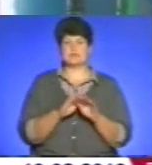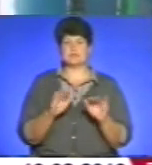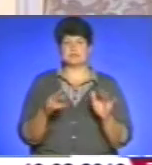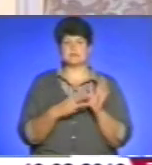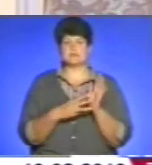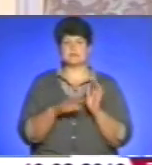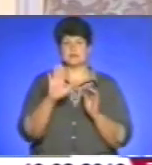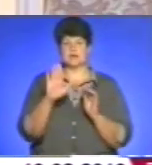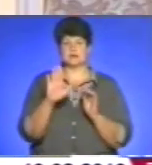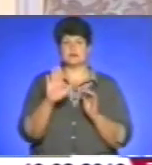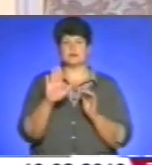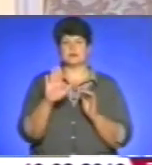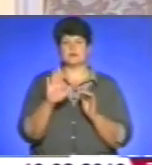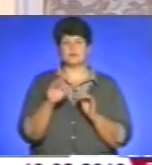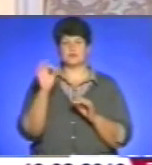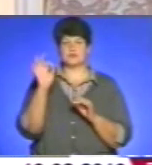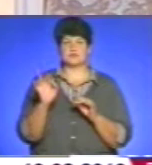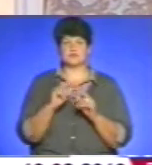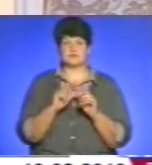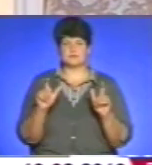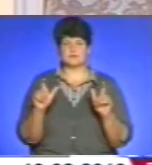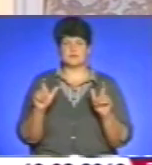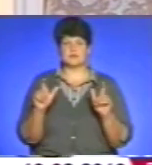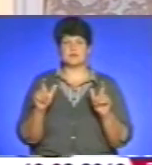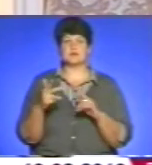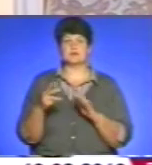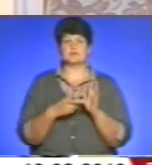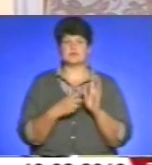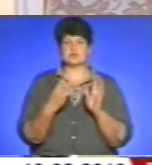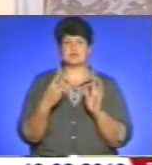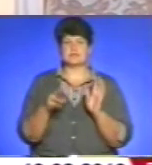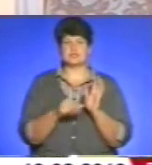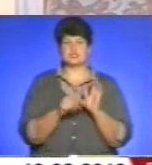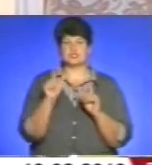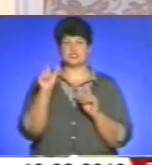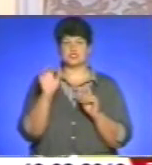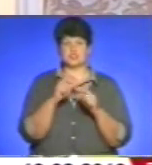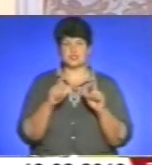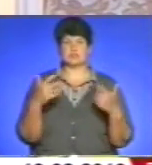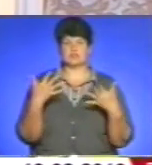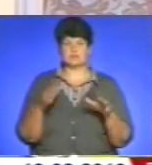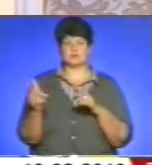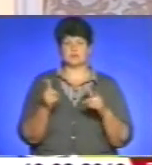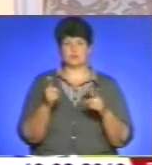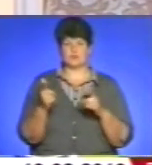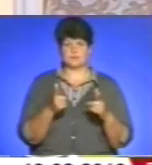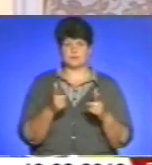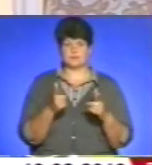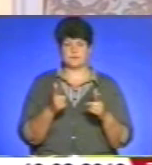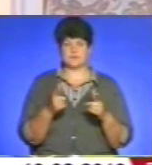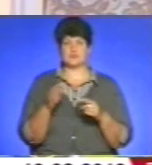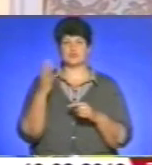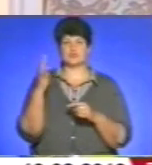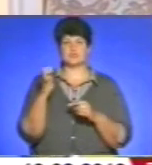шкіл. Із 867 шкіл підготовлено 736, це складає 85%. Із